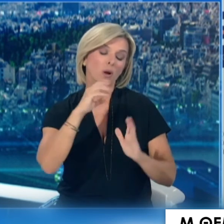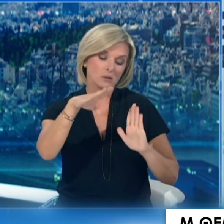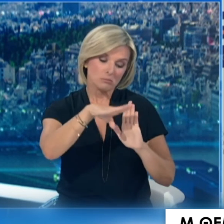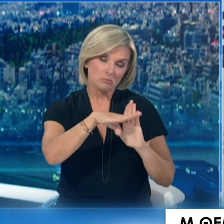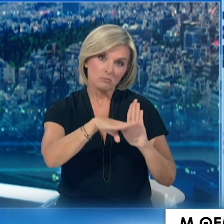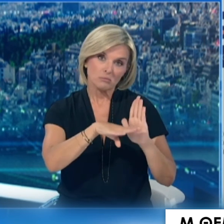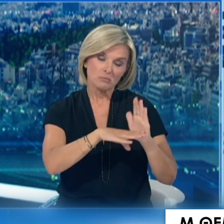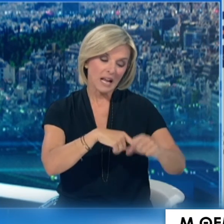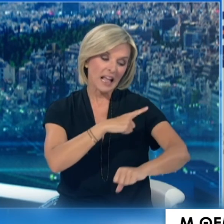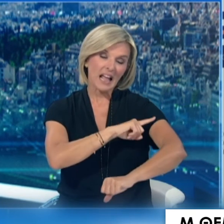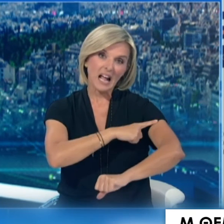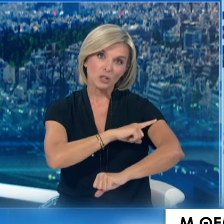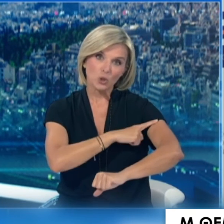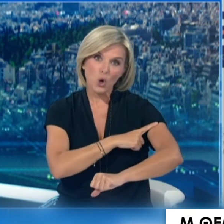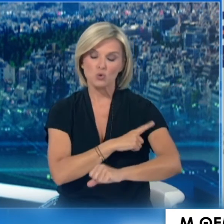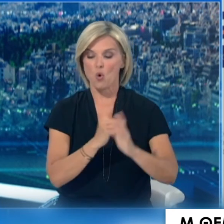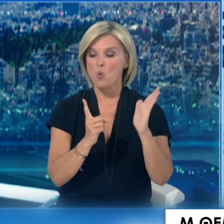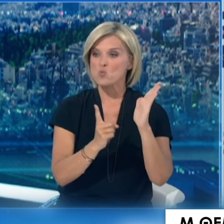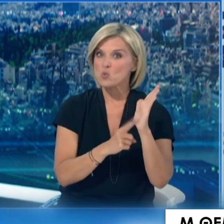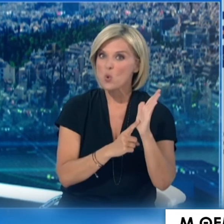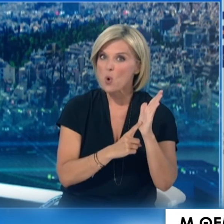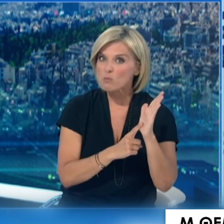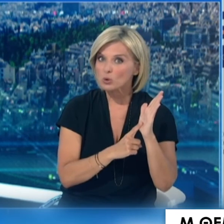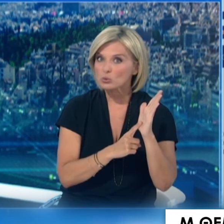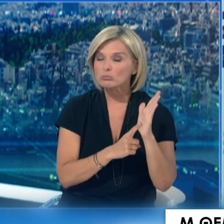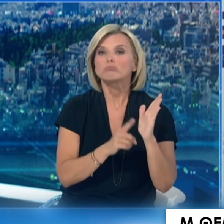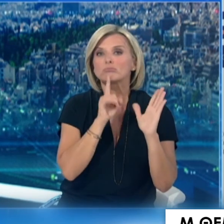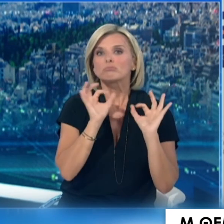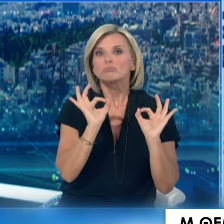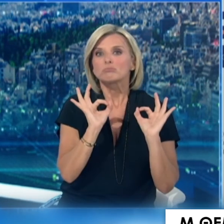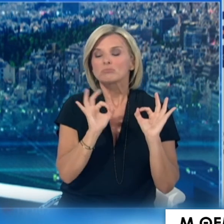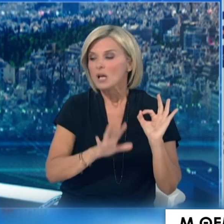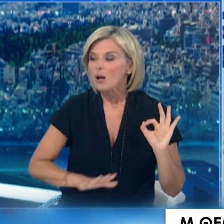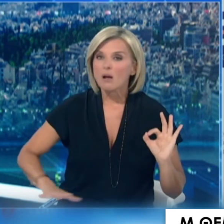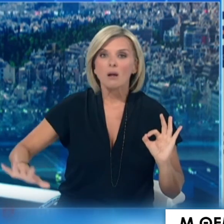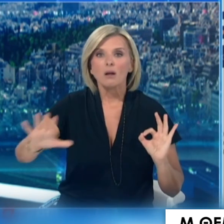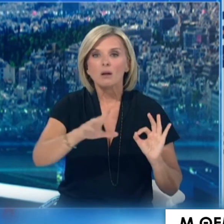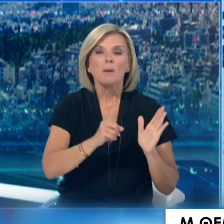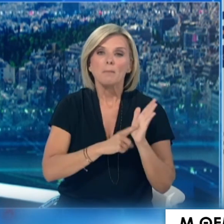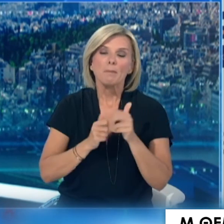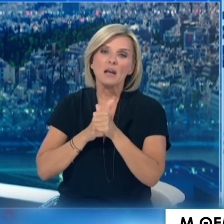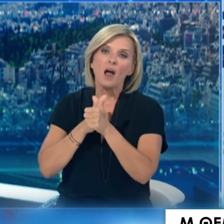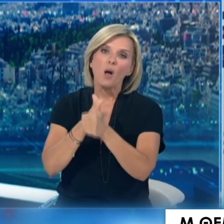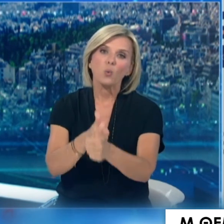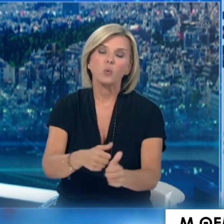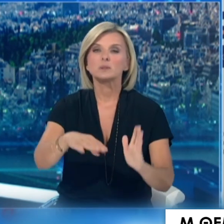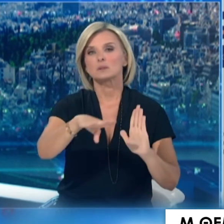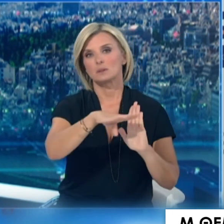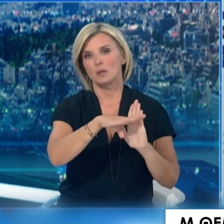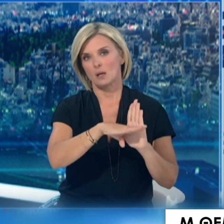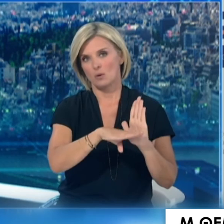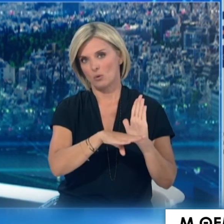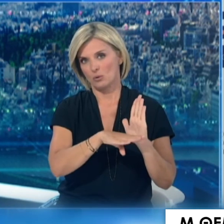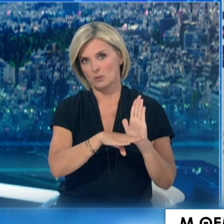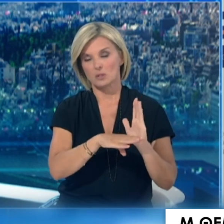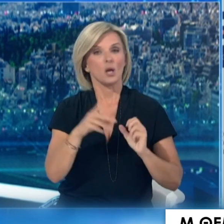της ελληνικής δημοκρατίας αλλά και σε οποιαδήποτε ευνοούμενη χώρα του κόσμου να ακολουθεί διάφορους κανόνες γιατί όπως ξέρουμε στην